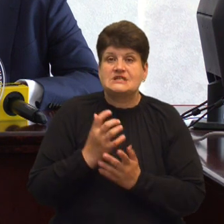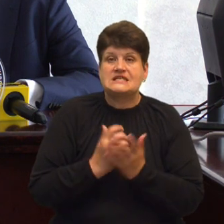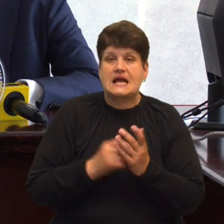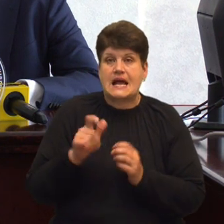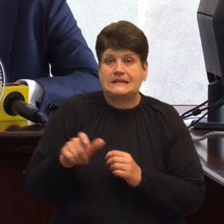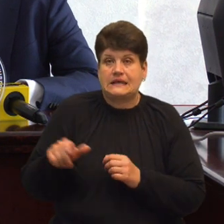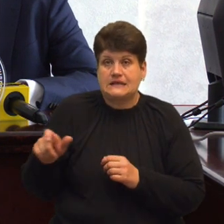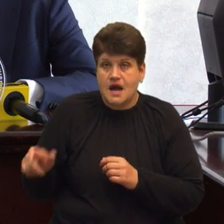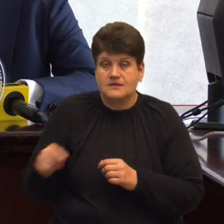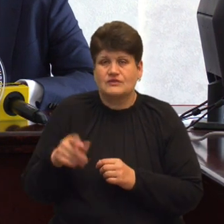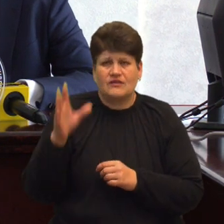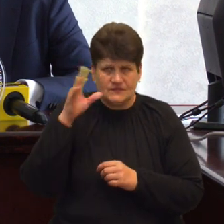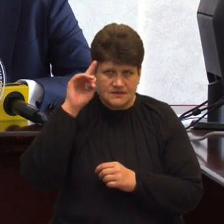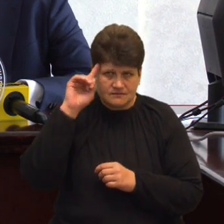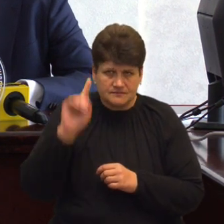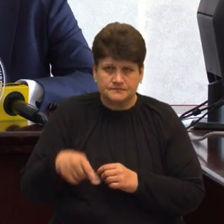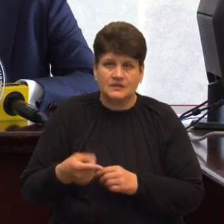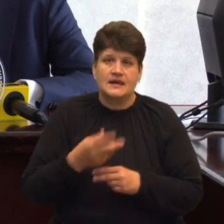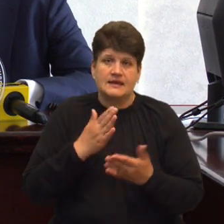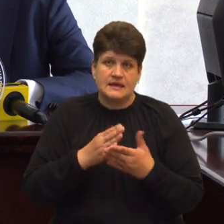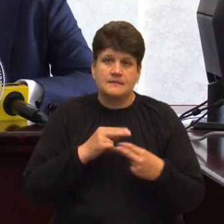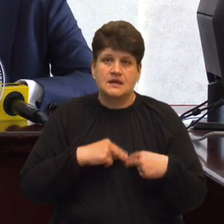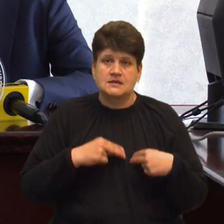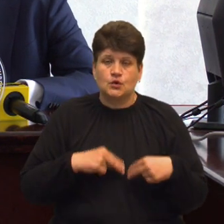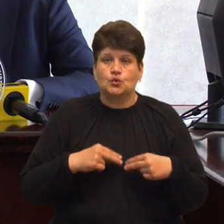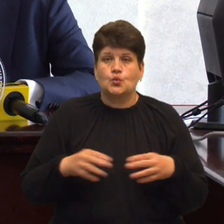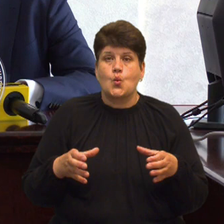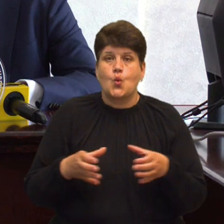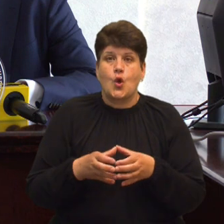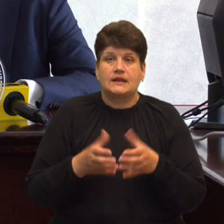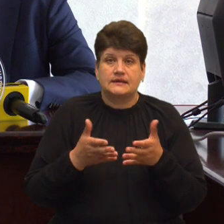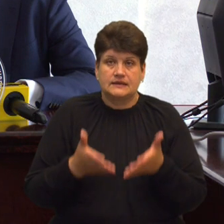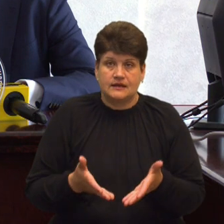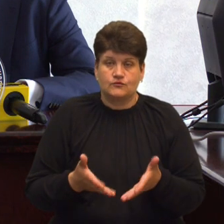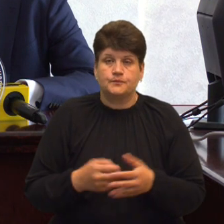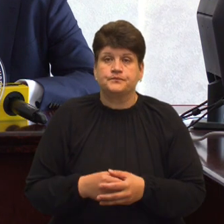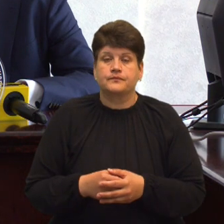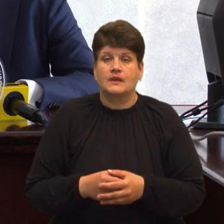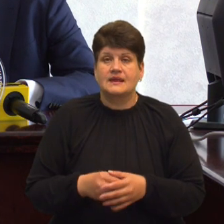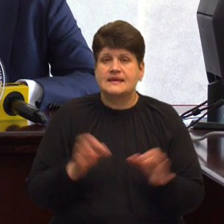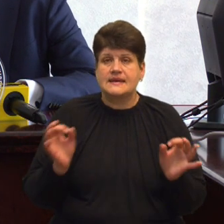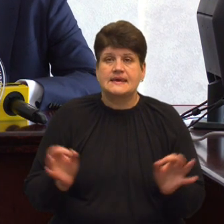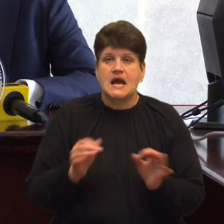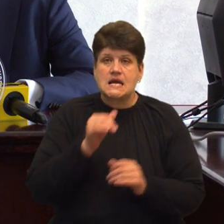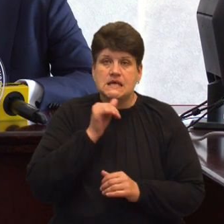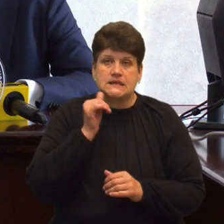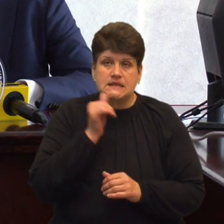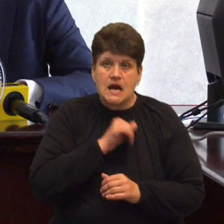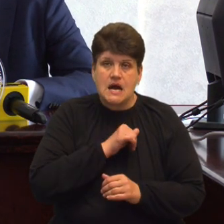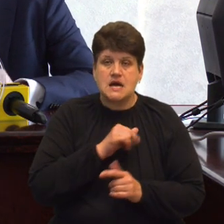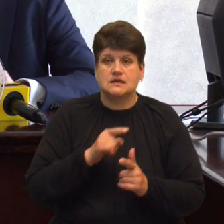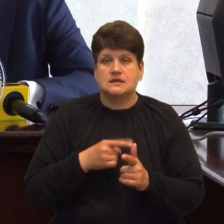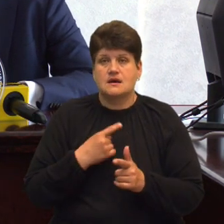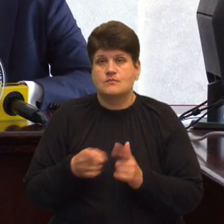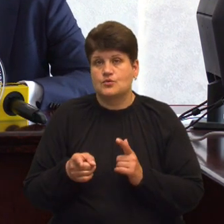вони всім відомі, вони є працівниками трудового колективу, тому ніяких тайн або таких розкрить,